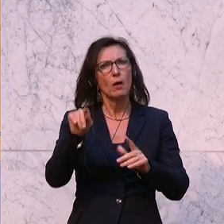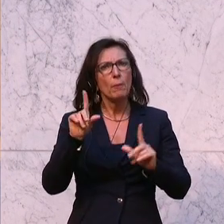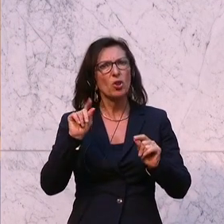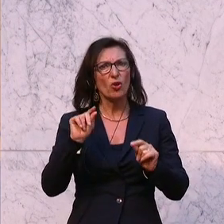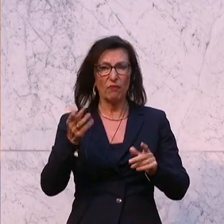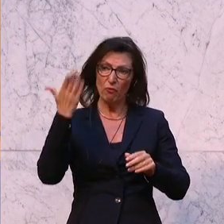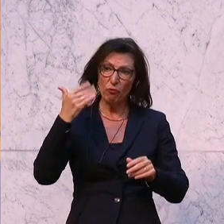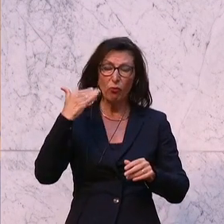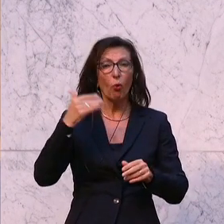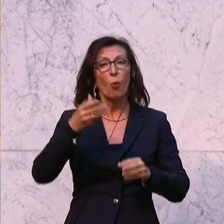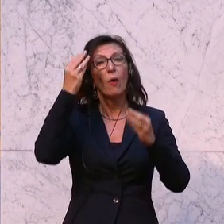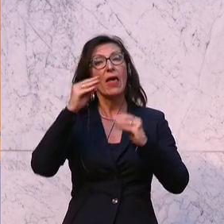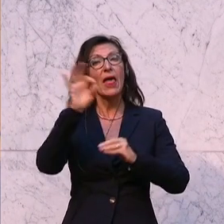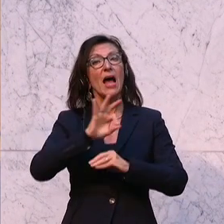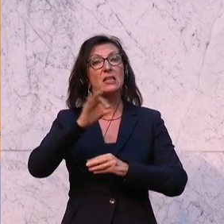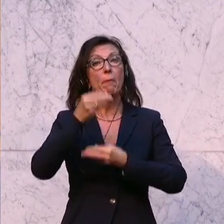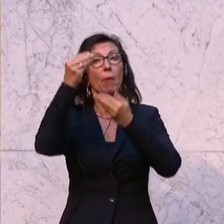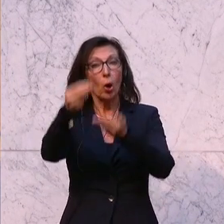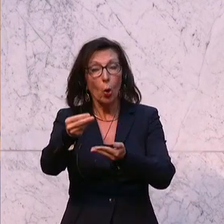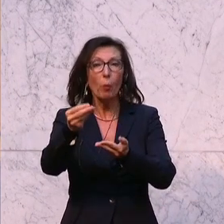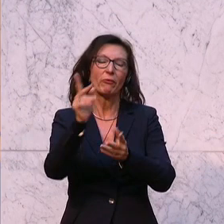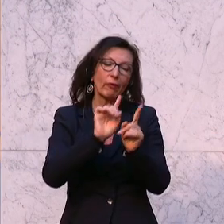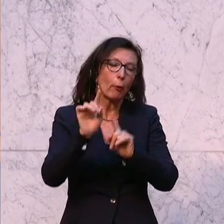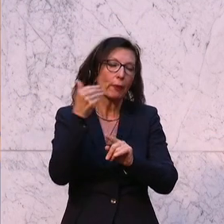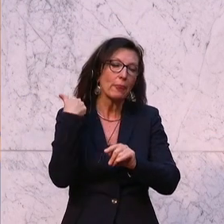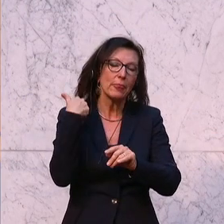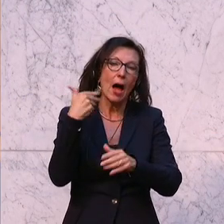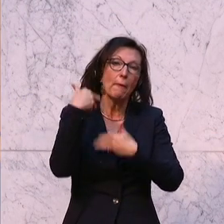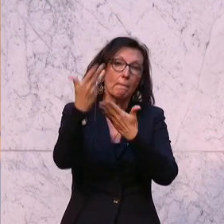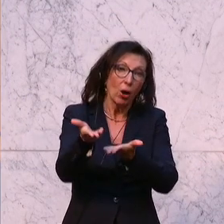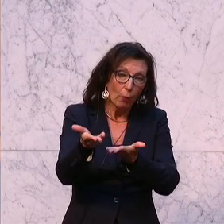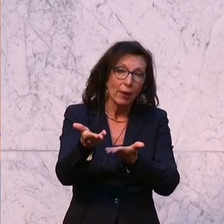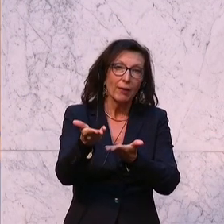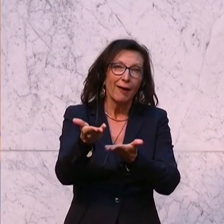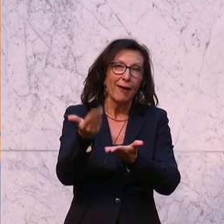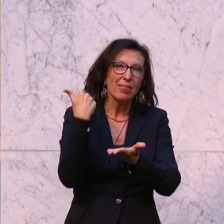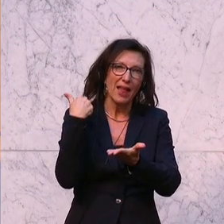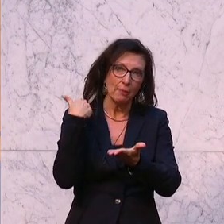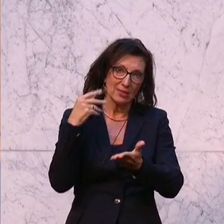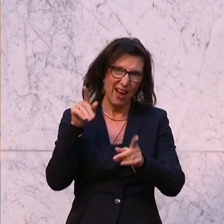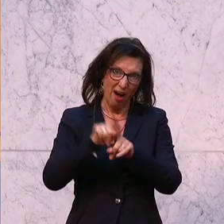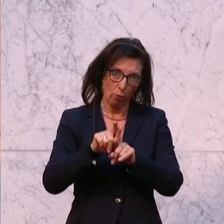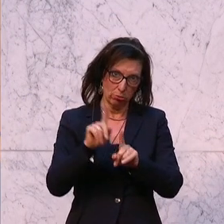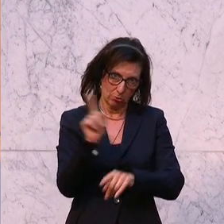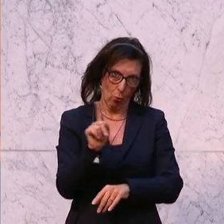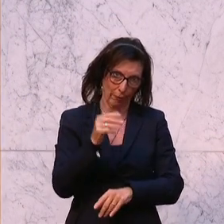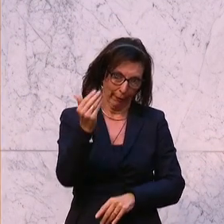aberkennt, weil sie es wahrscheinlich zum damaligen Zeitpunkt, wo sie es bekommen haben, auch nicht verdient hätten.